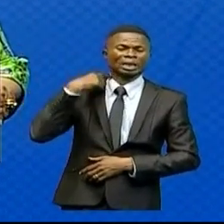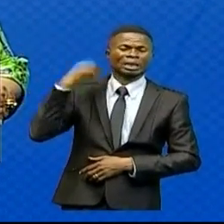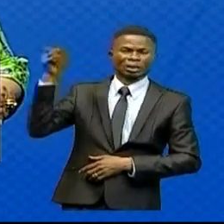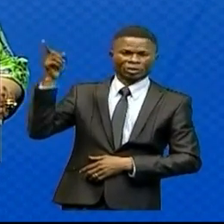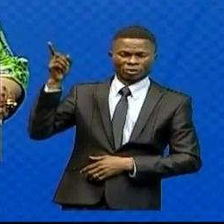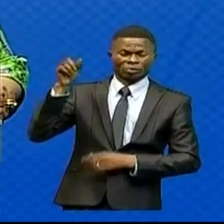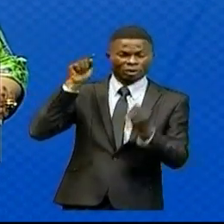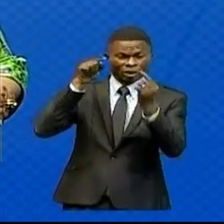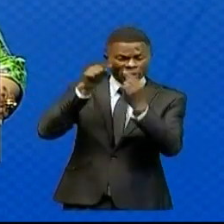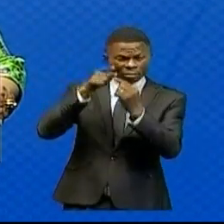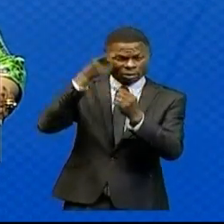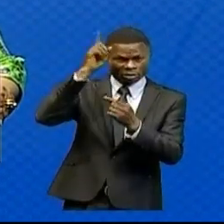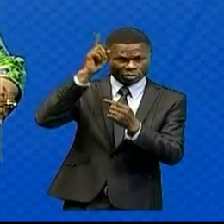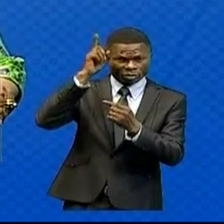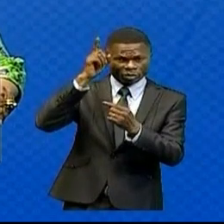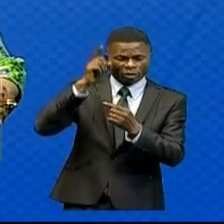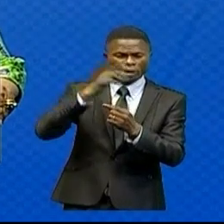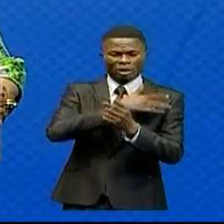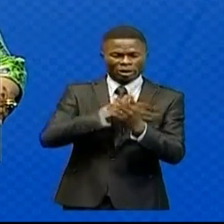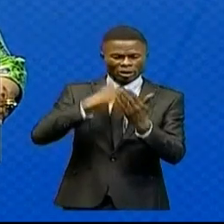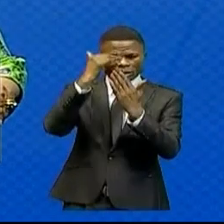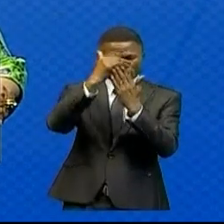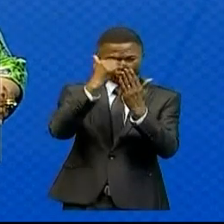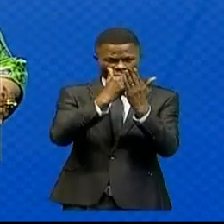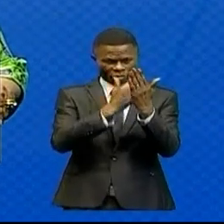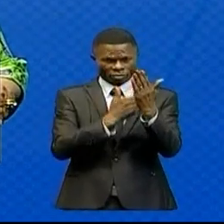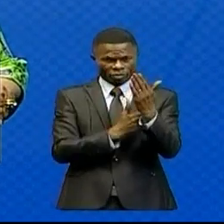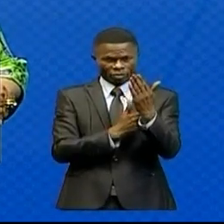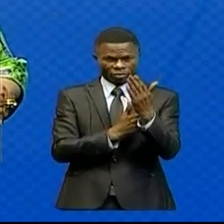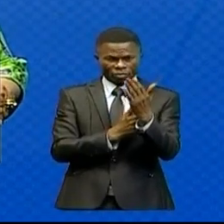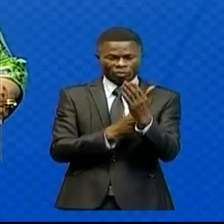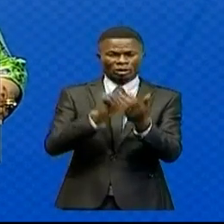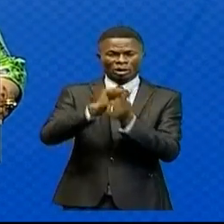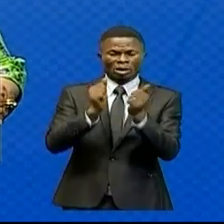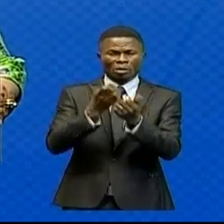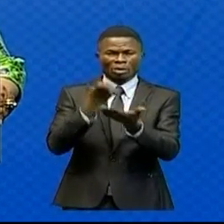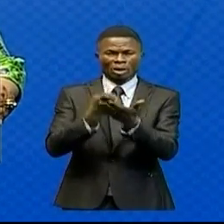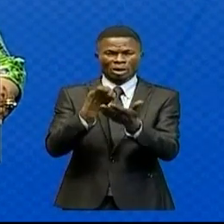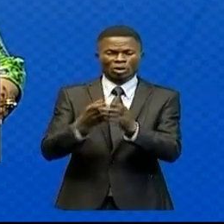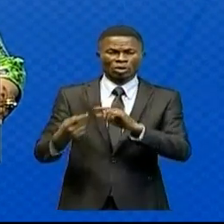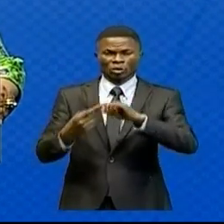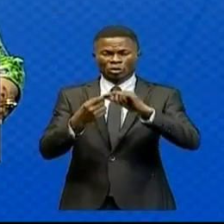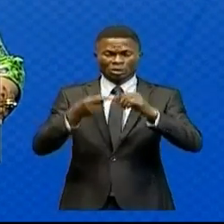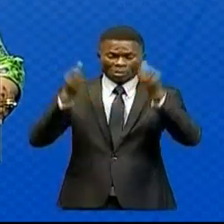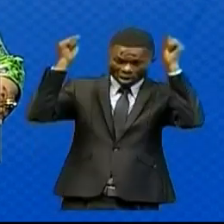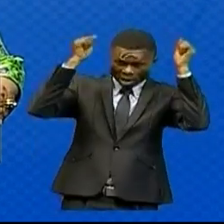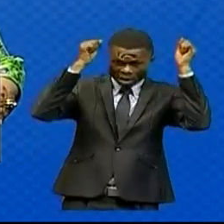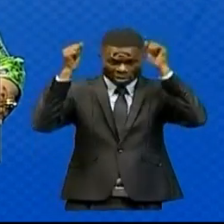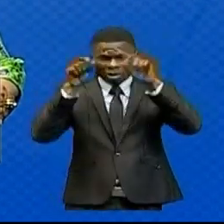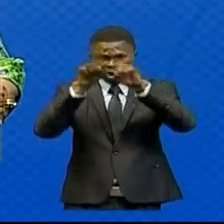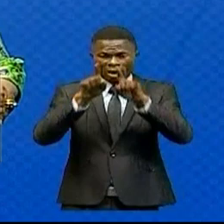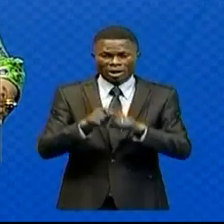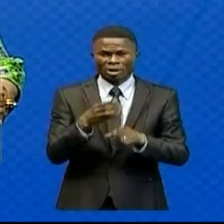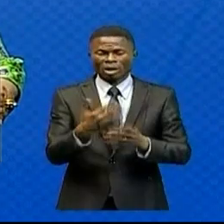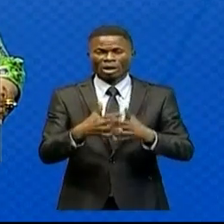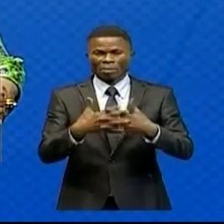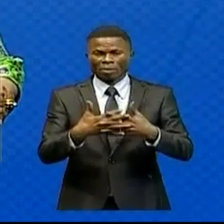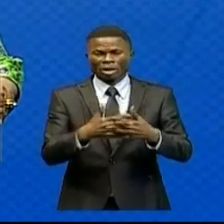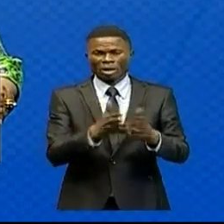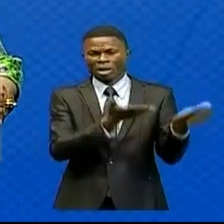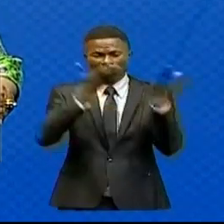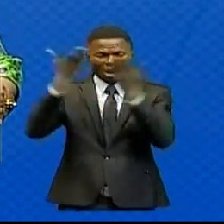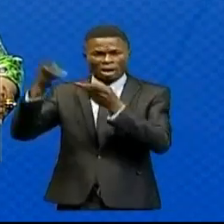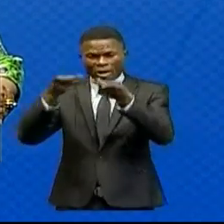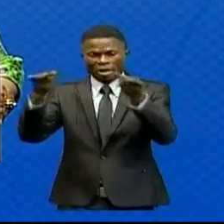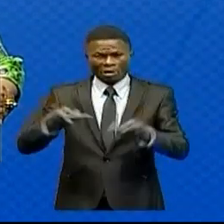d'une part, d'identifier la zone économique spéciale de Maloukou et le matériel à transférer sur le